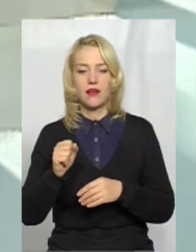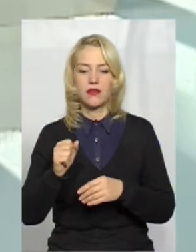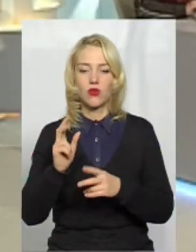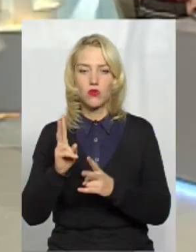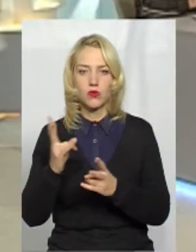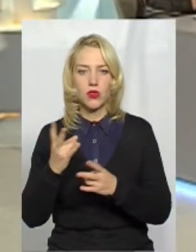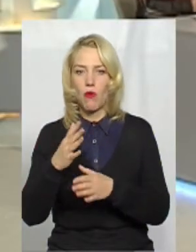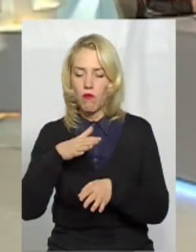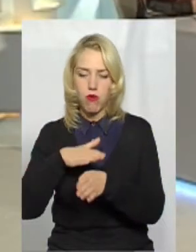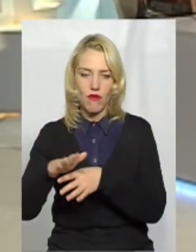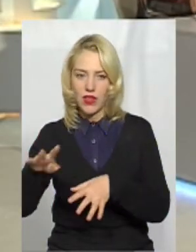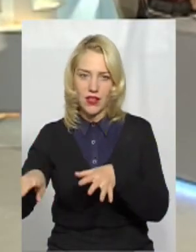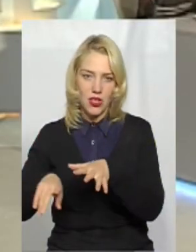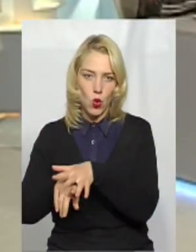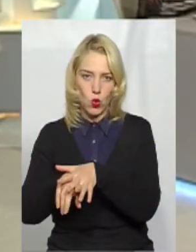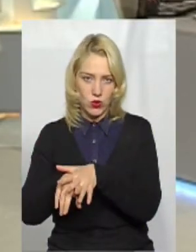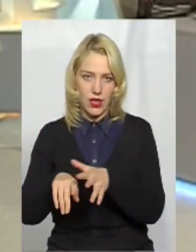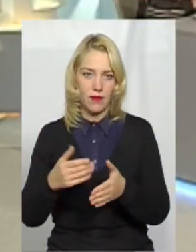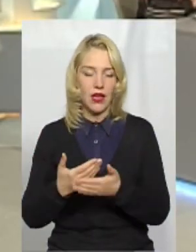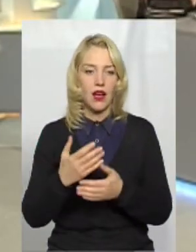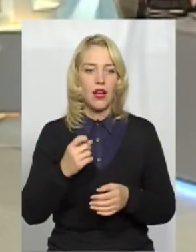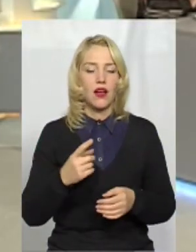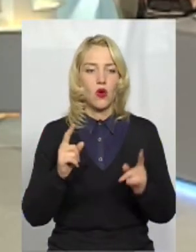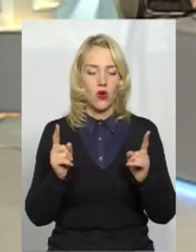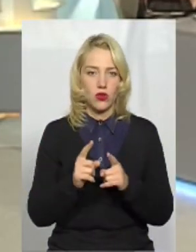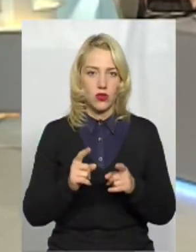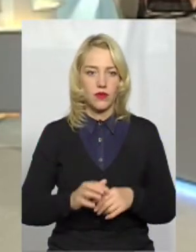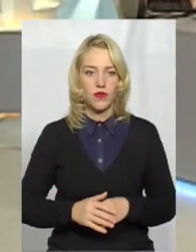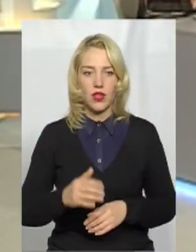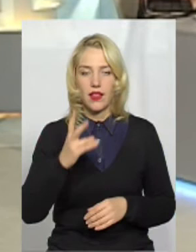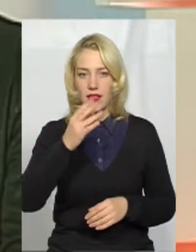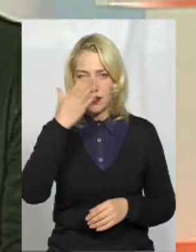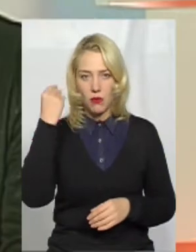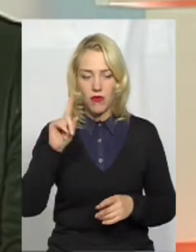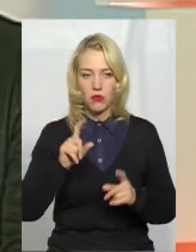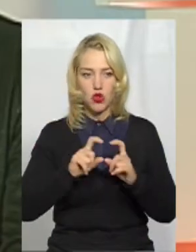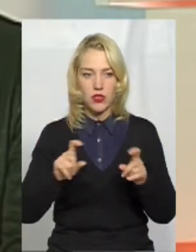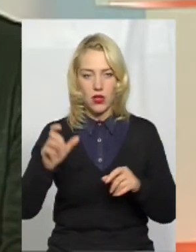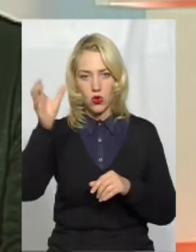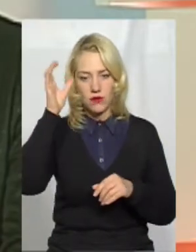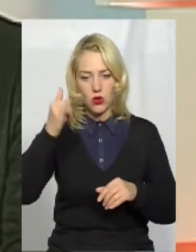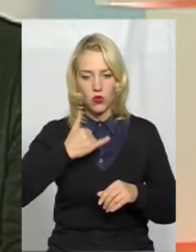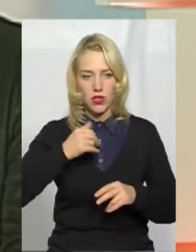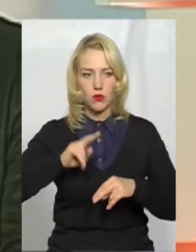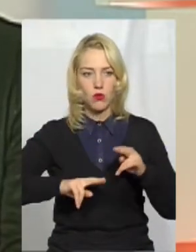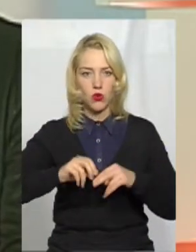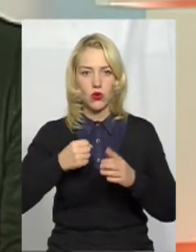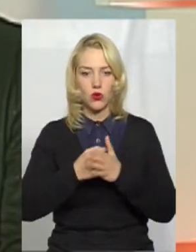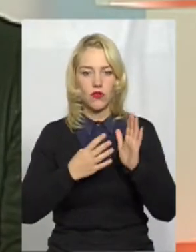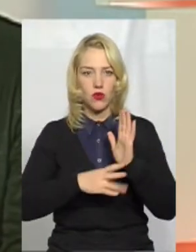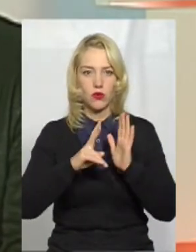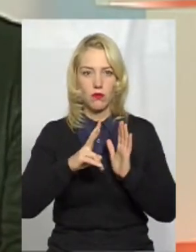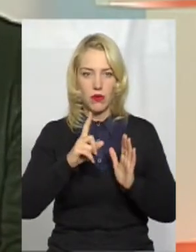щодо матеріально-технічного, хотіла, дуже коротко, ми не забуваємо, що заклади освіти в побудовані до 91-го